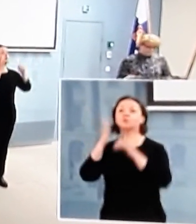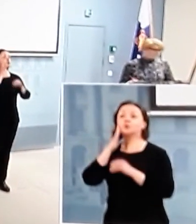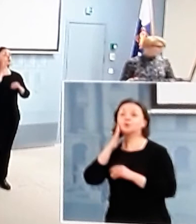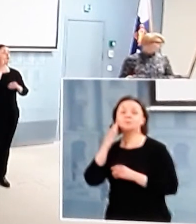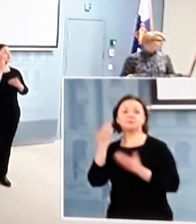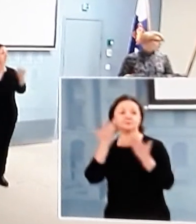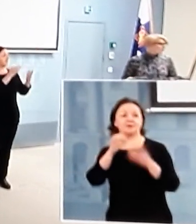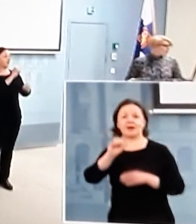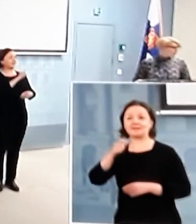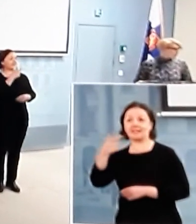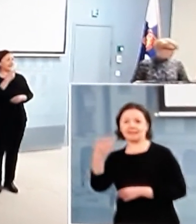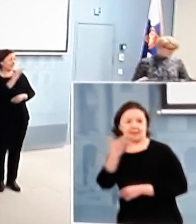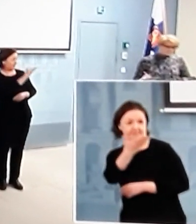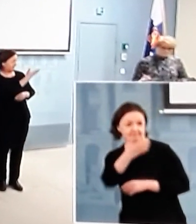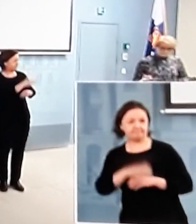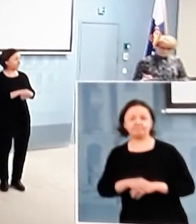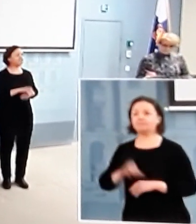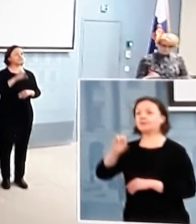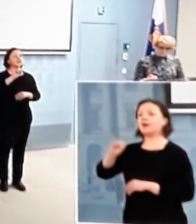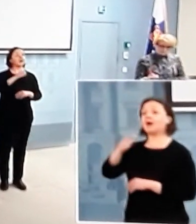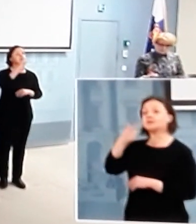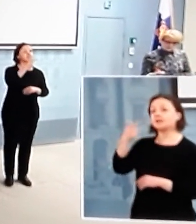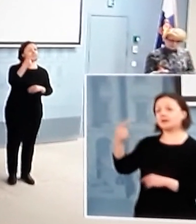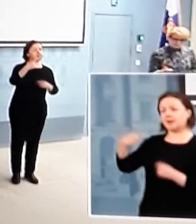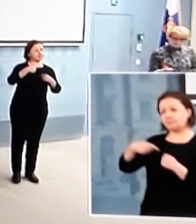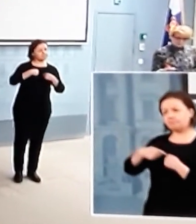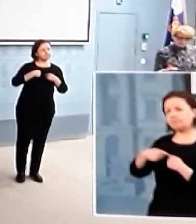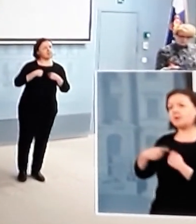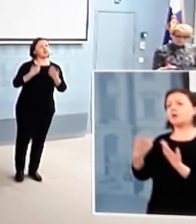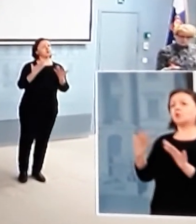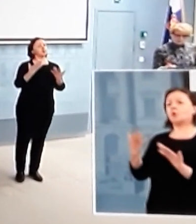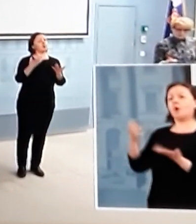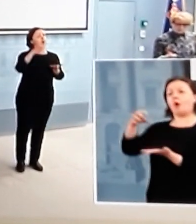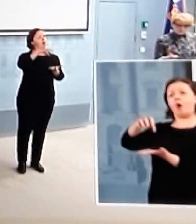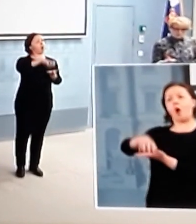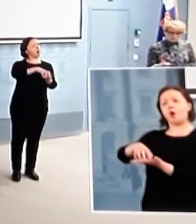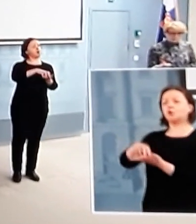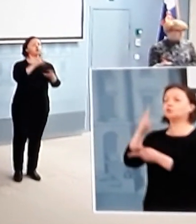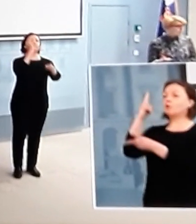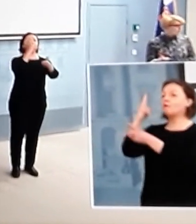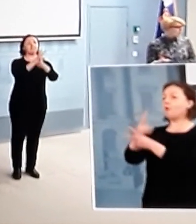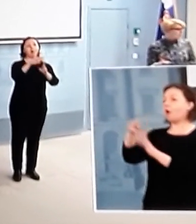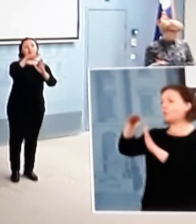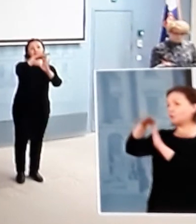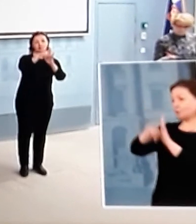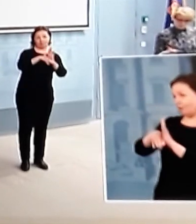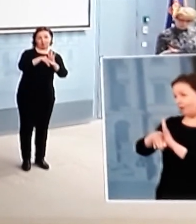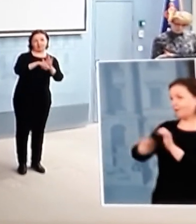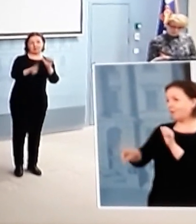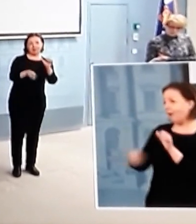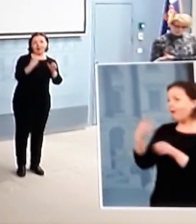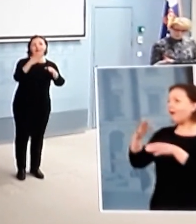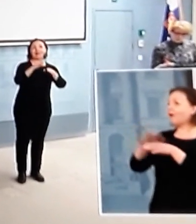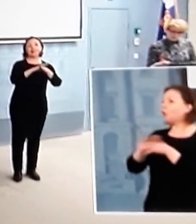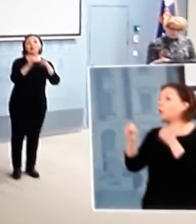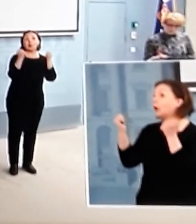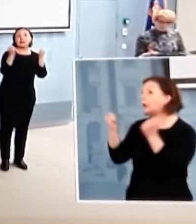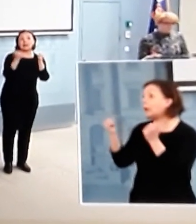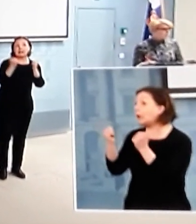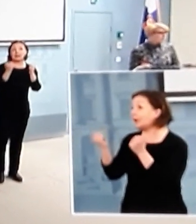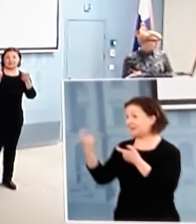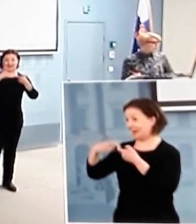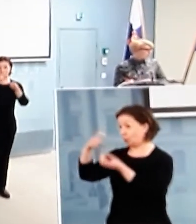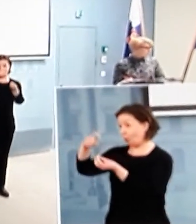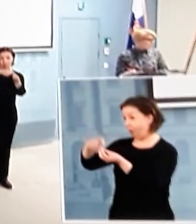Annina Luotanen STTstä. Se, että hallitus antoi valmiuslain käyttöönottoasetuksen kiireellisenä nimenomaan lääkkeiden